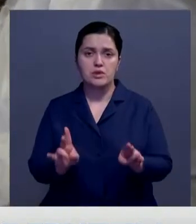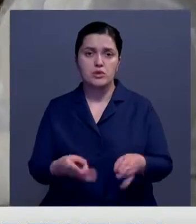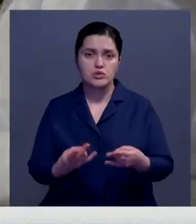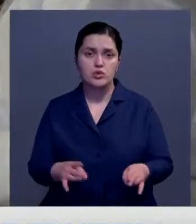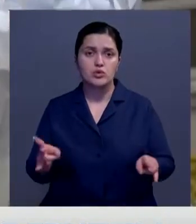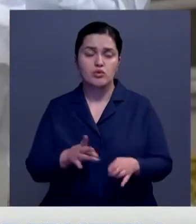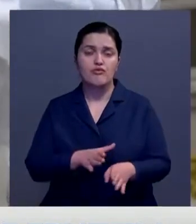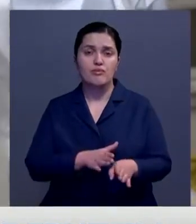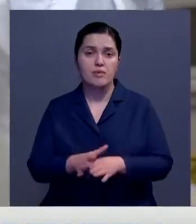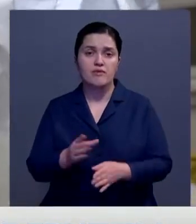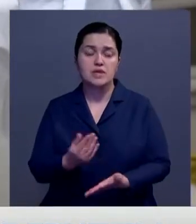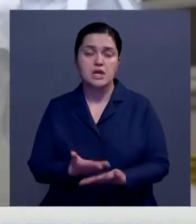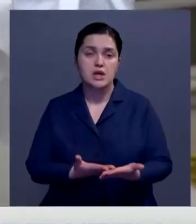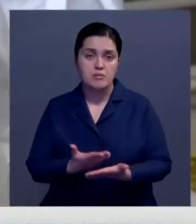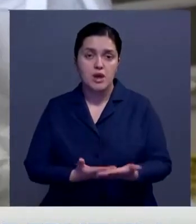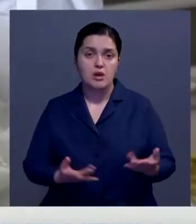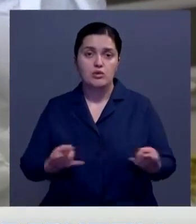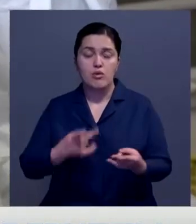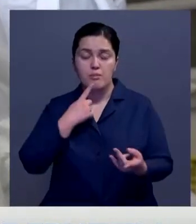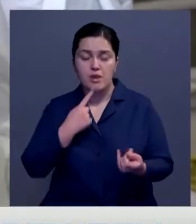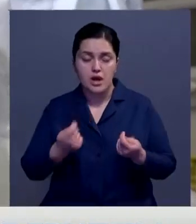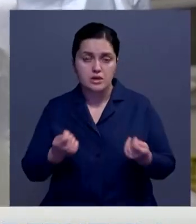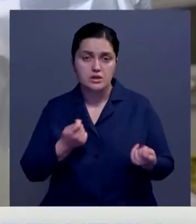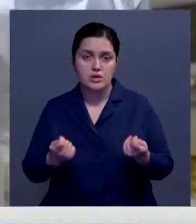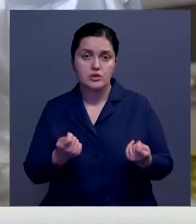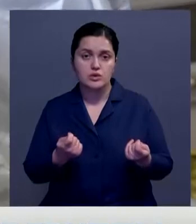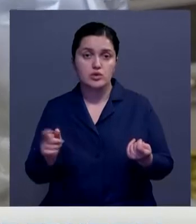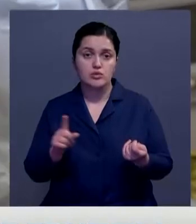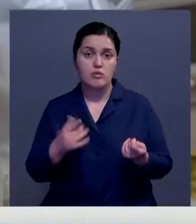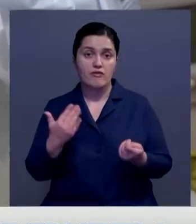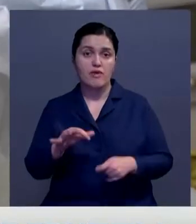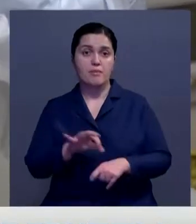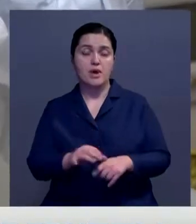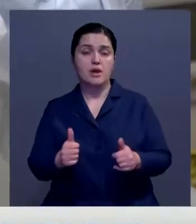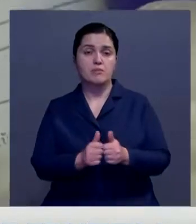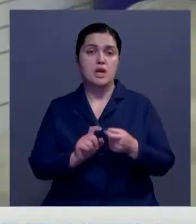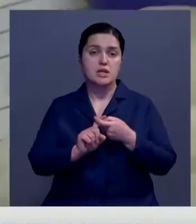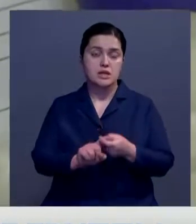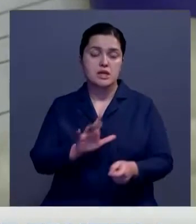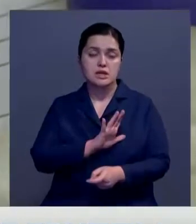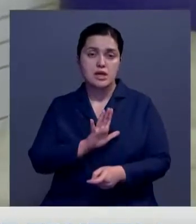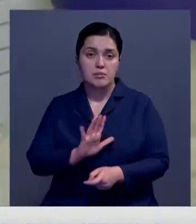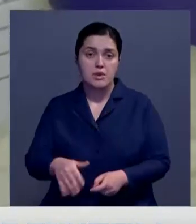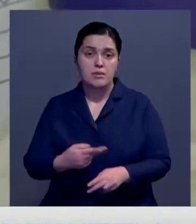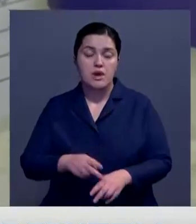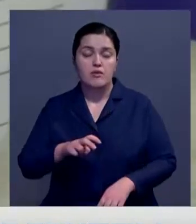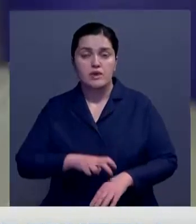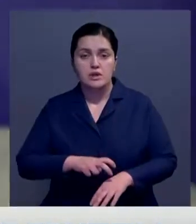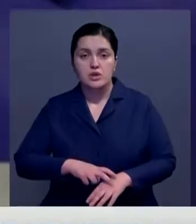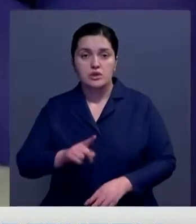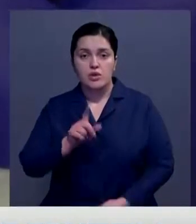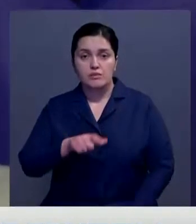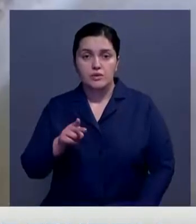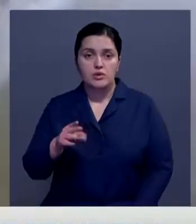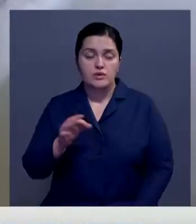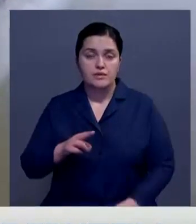рекомендации и соблюдать все меры профилактики, чтобы ваши больные и близкие не заболели. Врачи отмечают, что у пациентов с